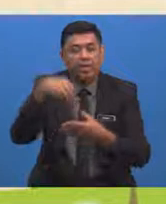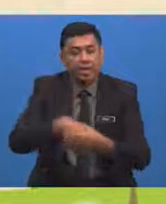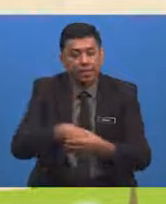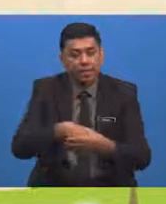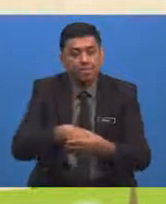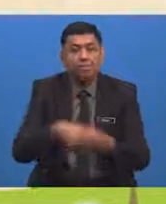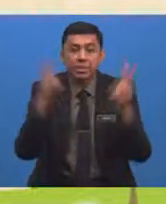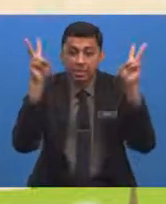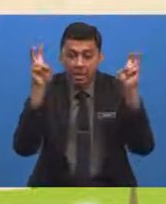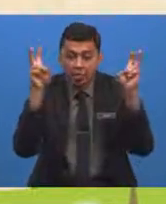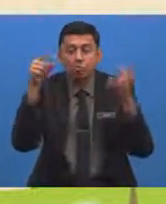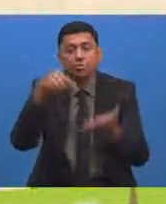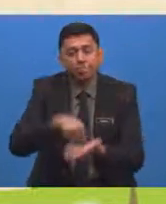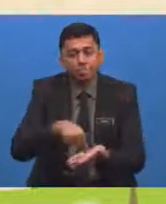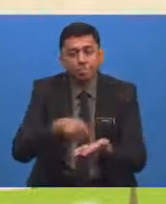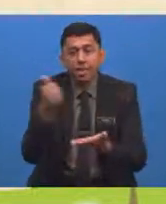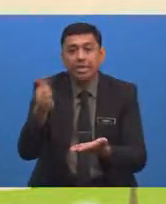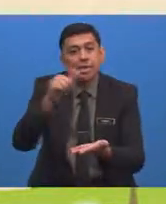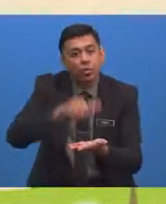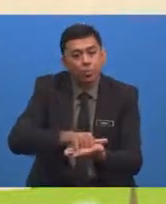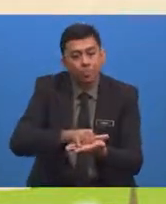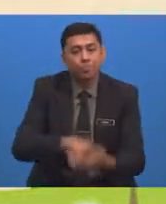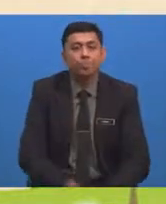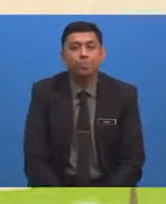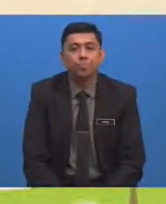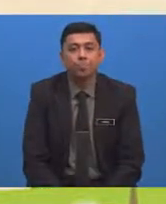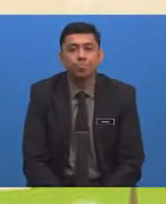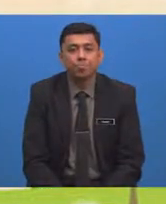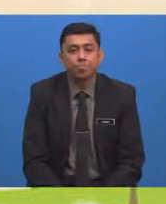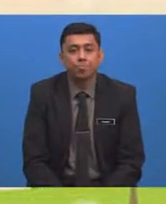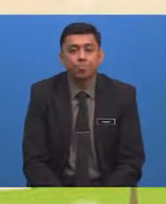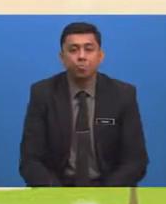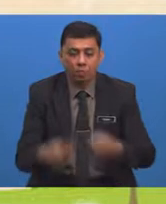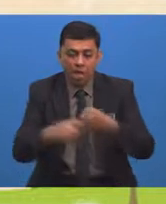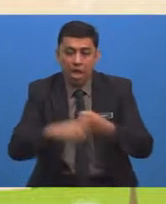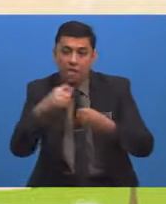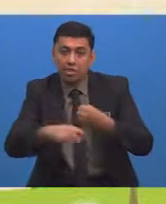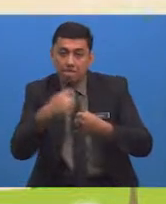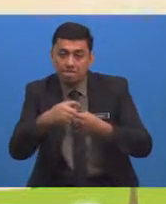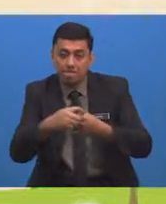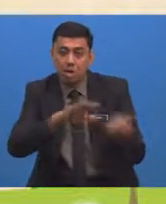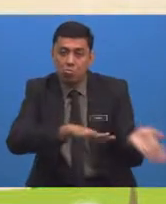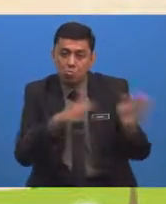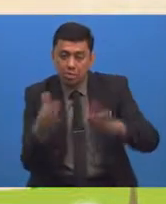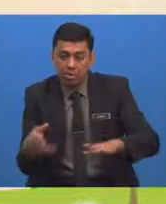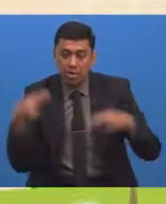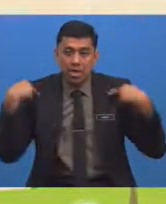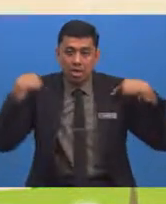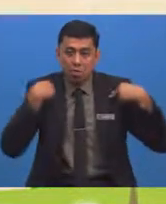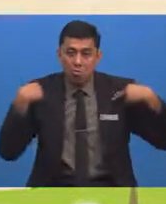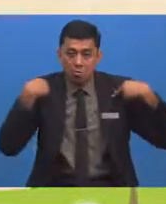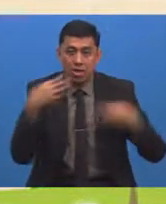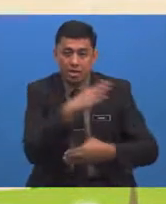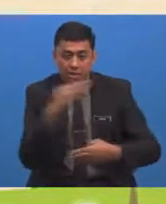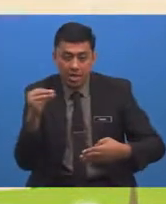tajuk ini Iaitu Ancaman kepupusan haiwan dan tumbuhan